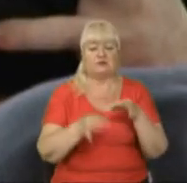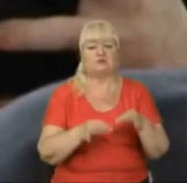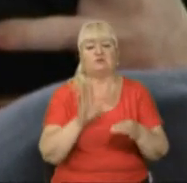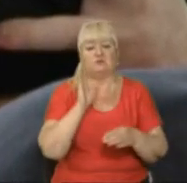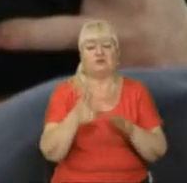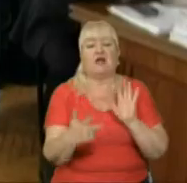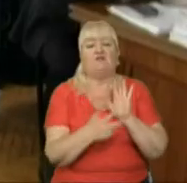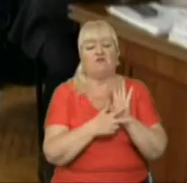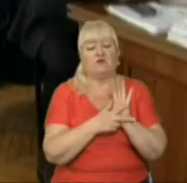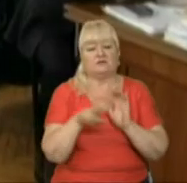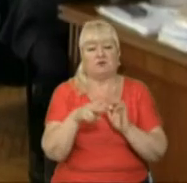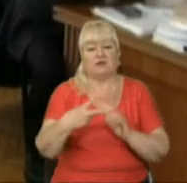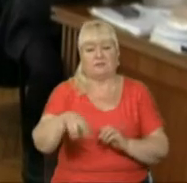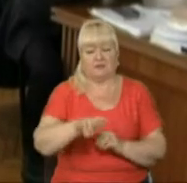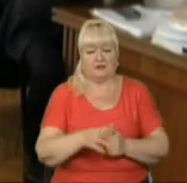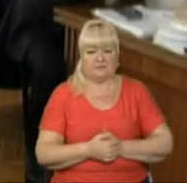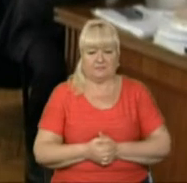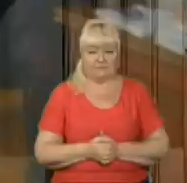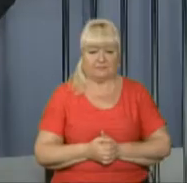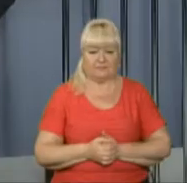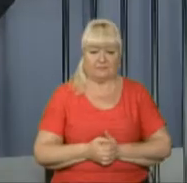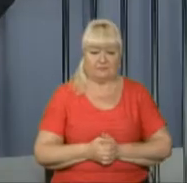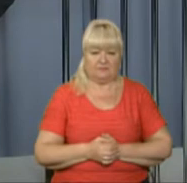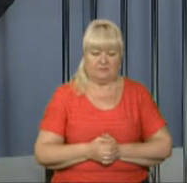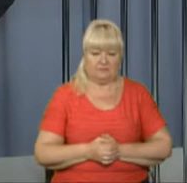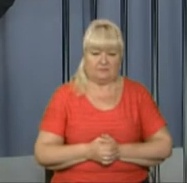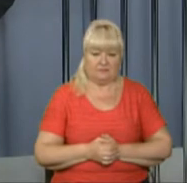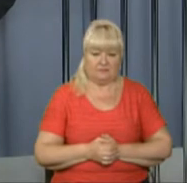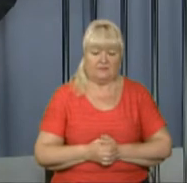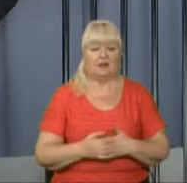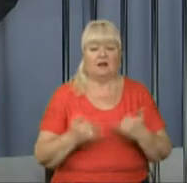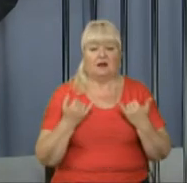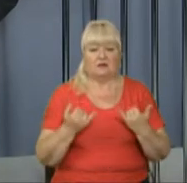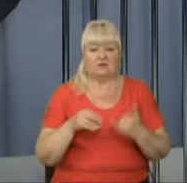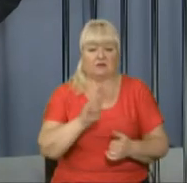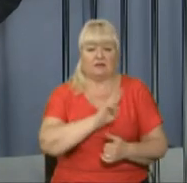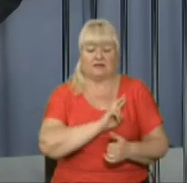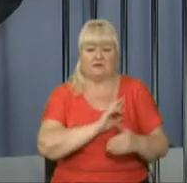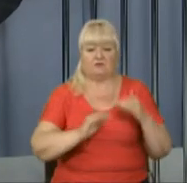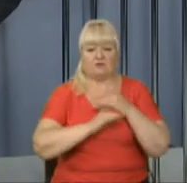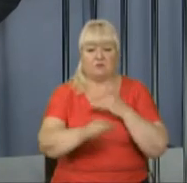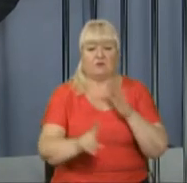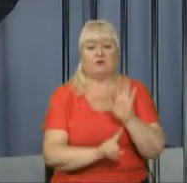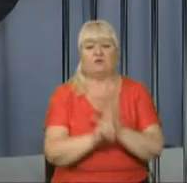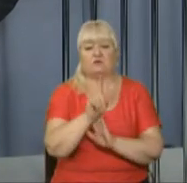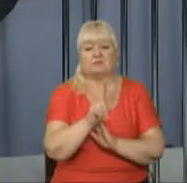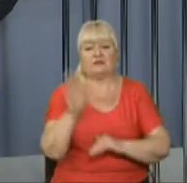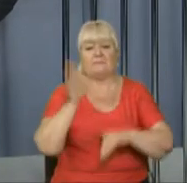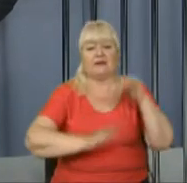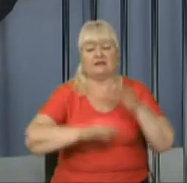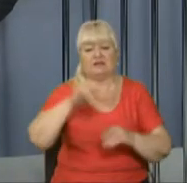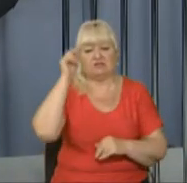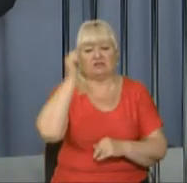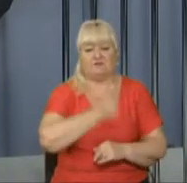8 липня. Ліля Гончарук, Роман Гудь, ЮА Львів. Сьогодні на Яворівському полігоні розпочались практичні